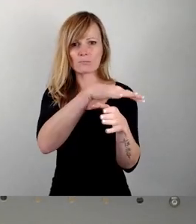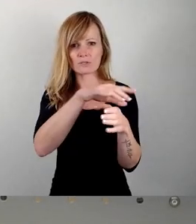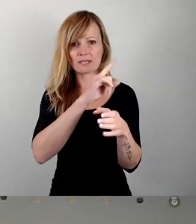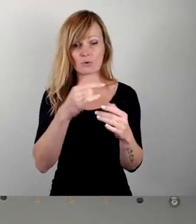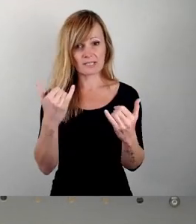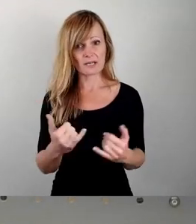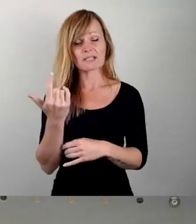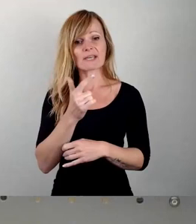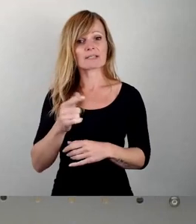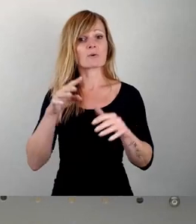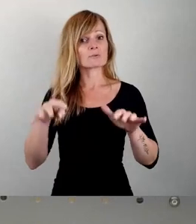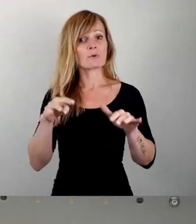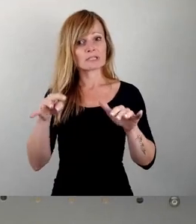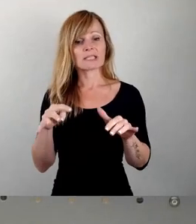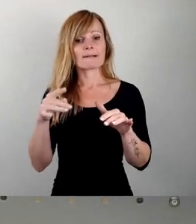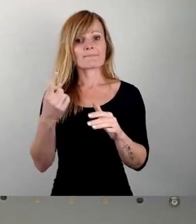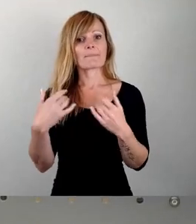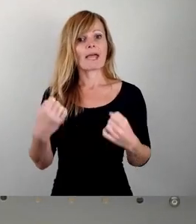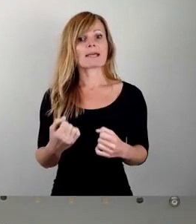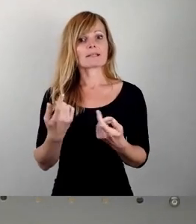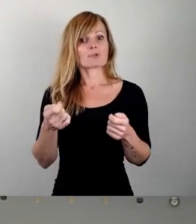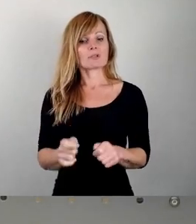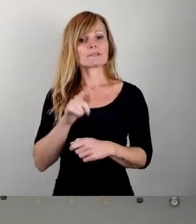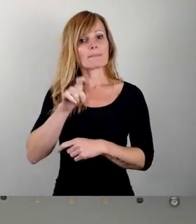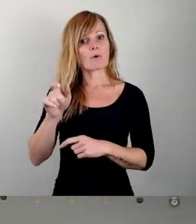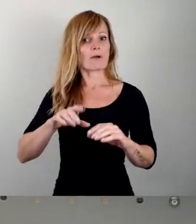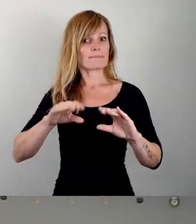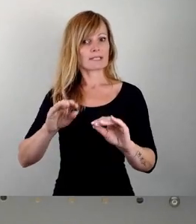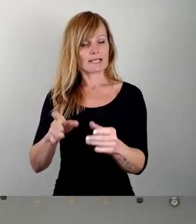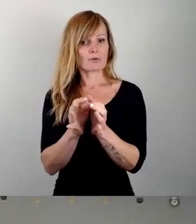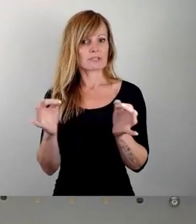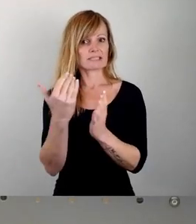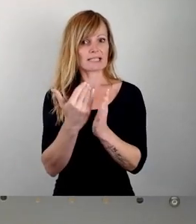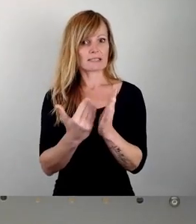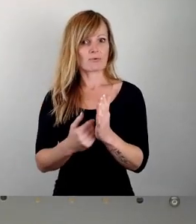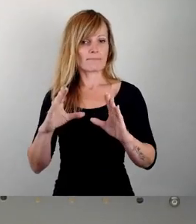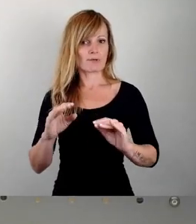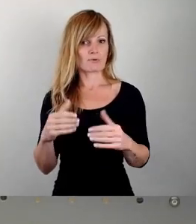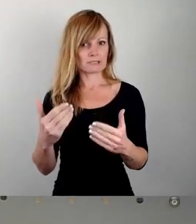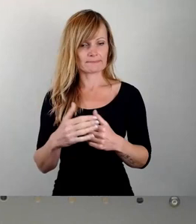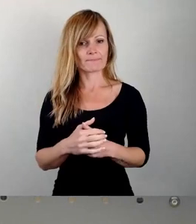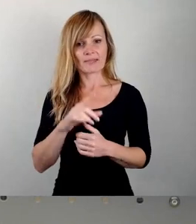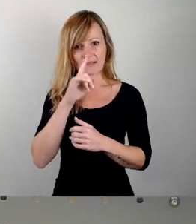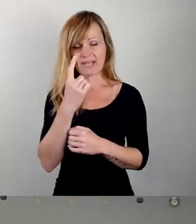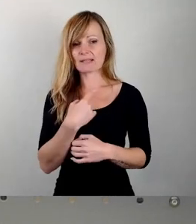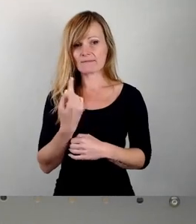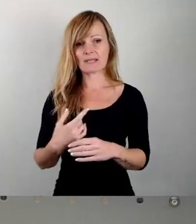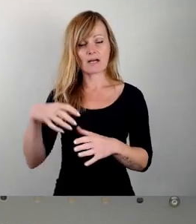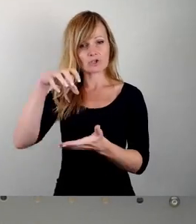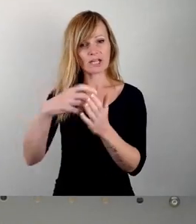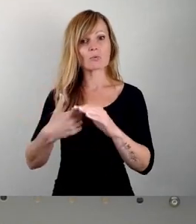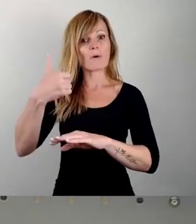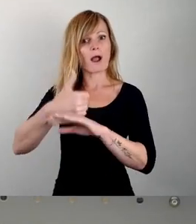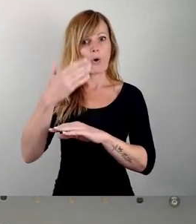2019 mit Mehrheit beschlossenen Bürgerbeteiligungssatzung genutzt werden. Wenn wir denn ein Stadtoberhaupt hätten,